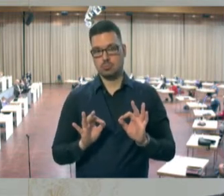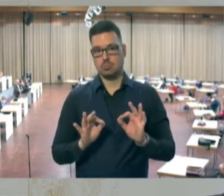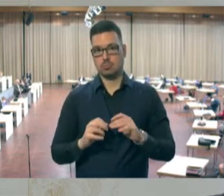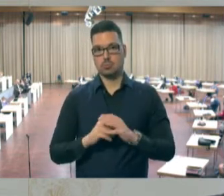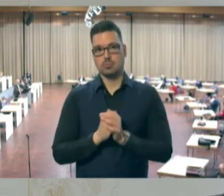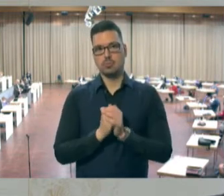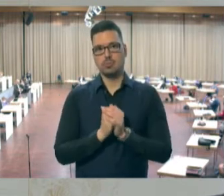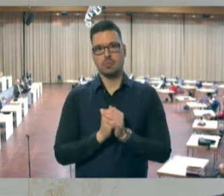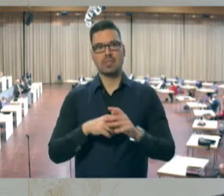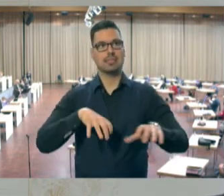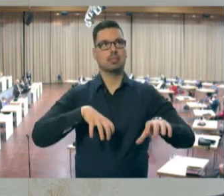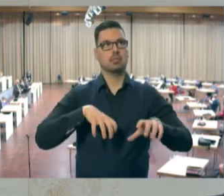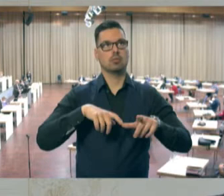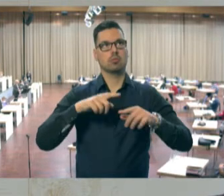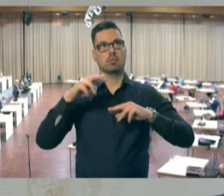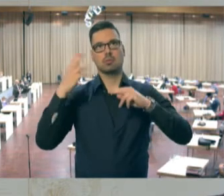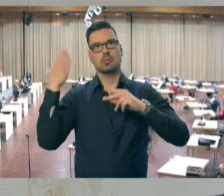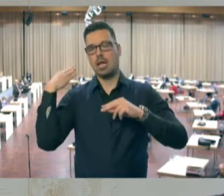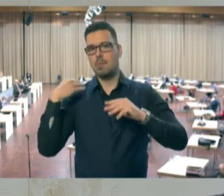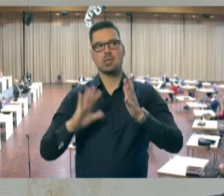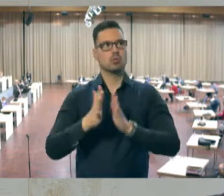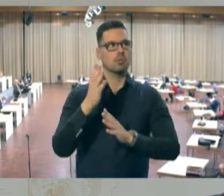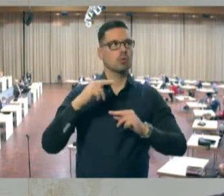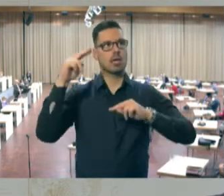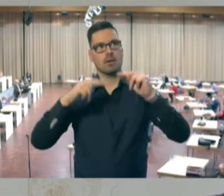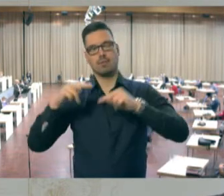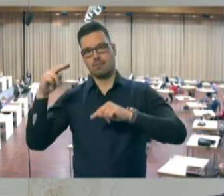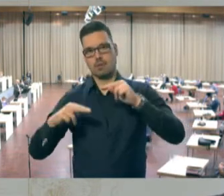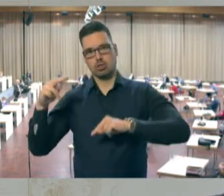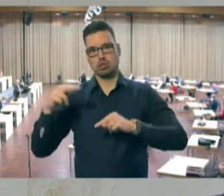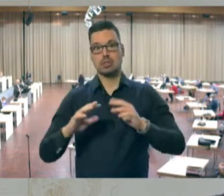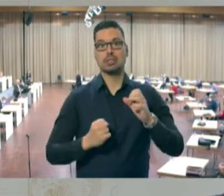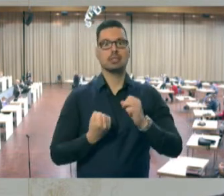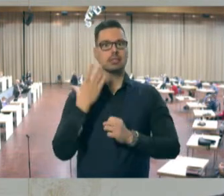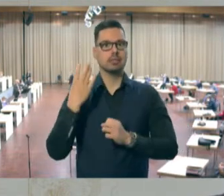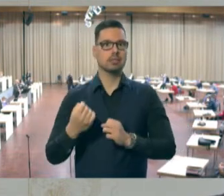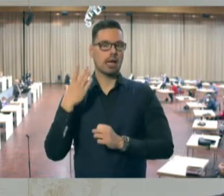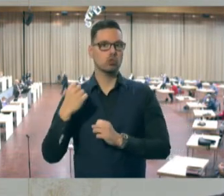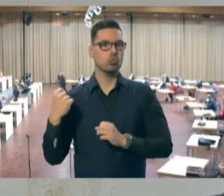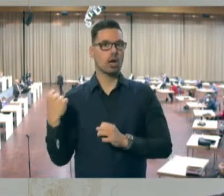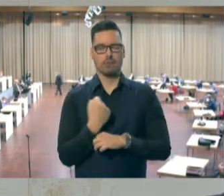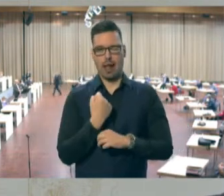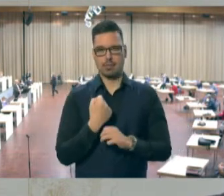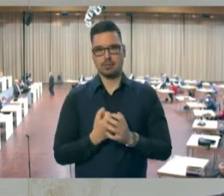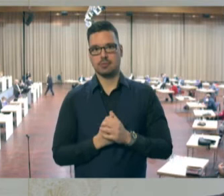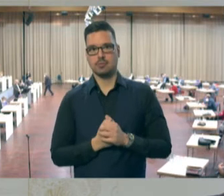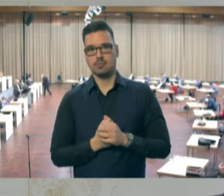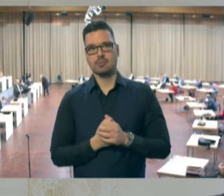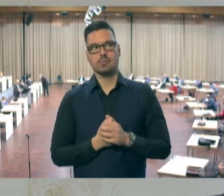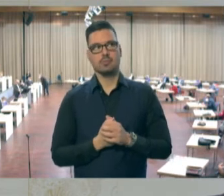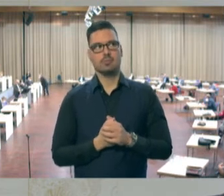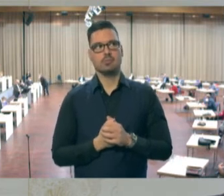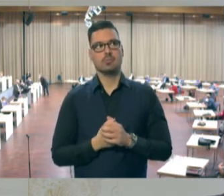wilden Tiere, die sie verfolgt haben, es waren die Naturgewalten. Und der Mensch hat es